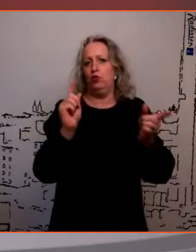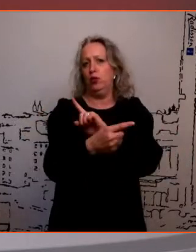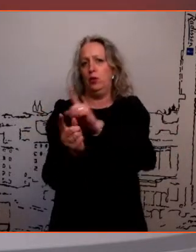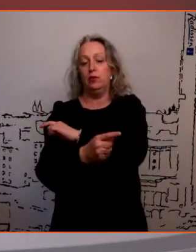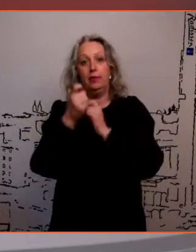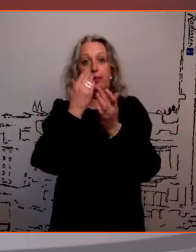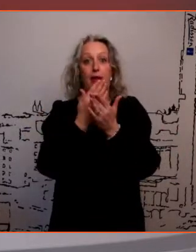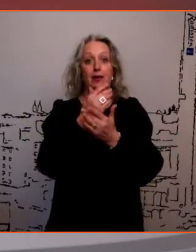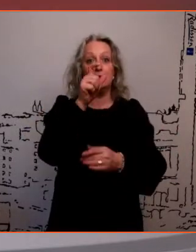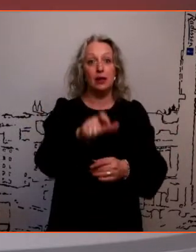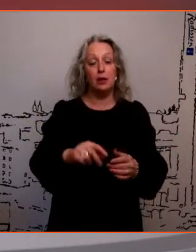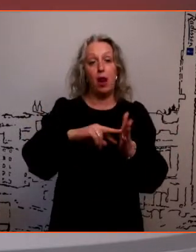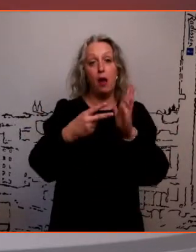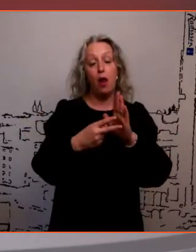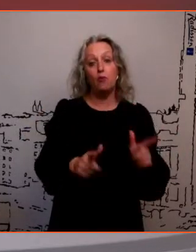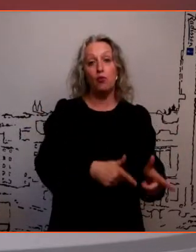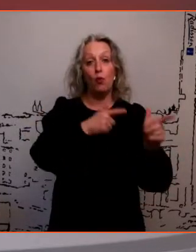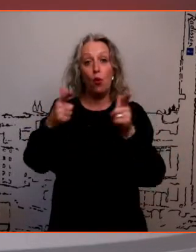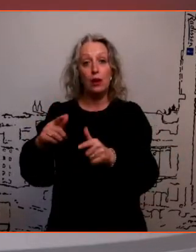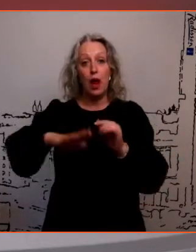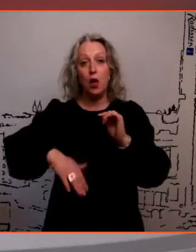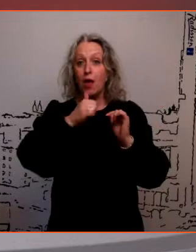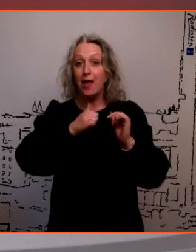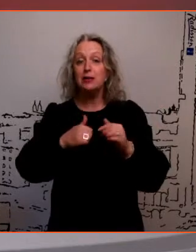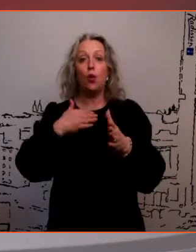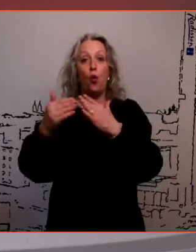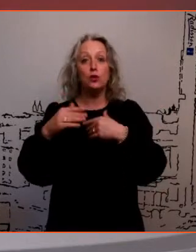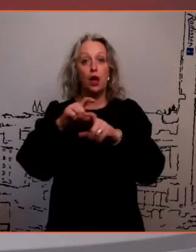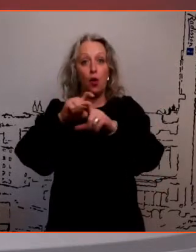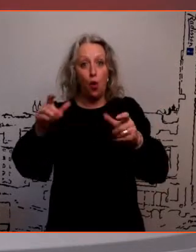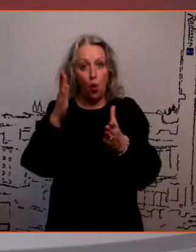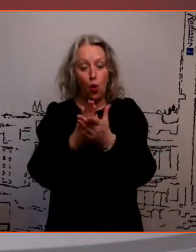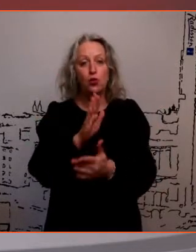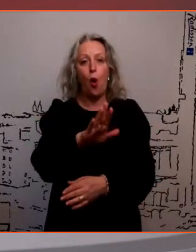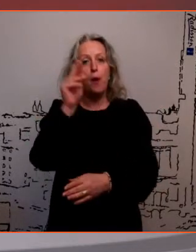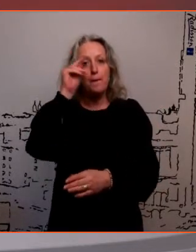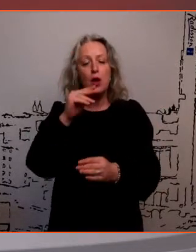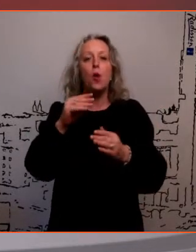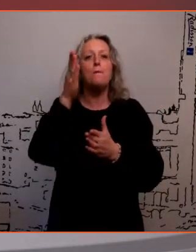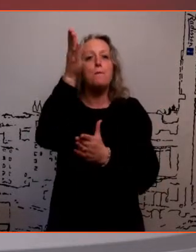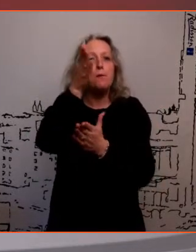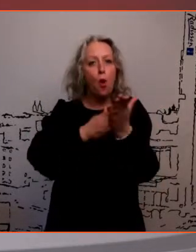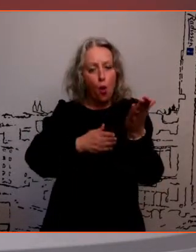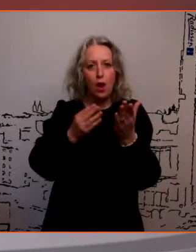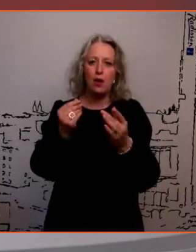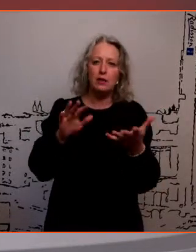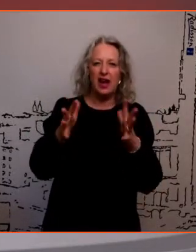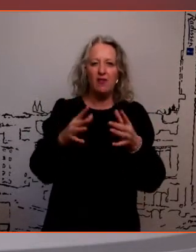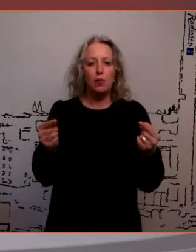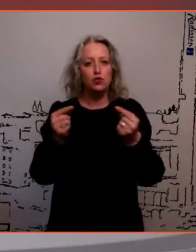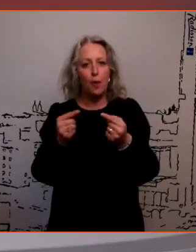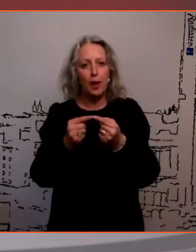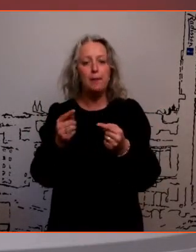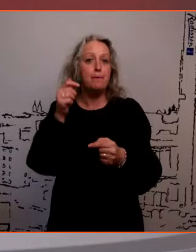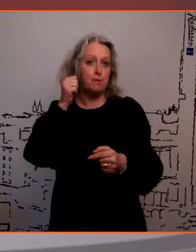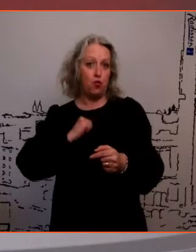võibolla lõuna Eestisse, ta on kutsekoolis, tal õppinguda täpselt poole pealt, tal rahalised mängib nii visi välja, tal on mugavam